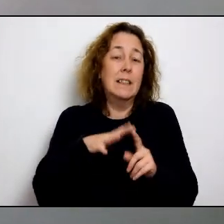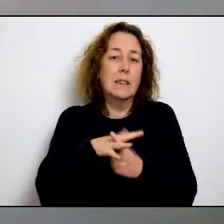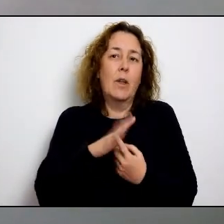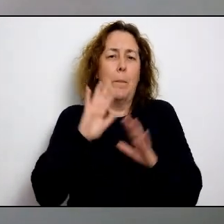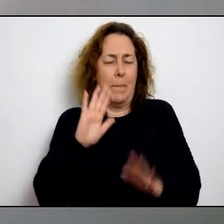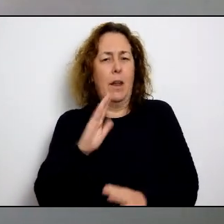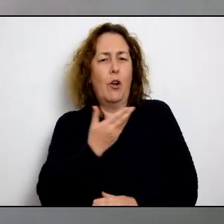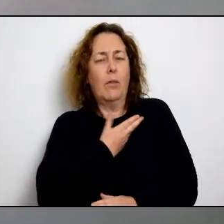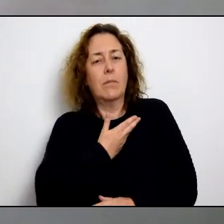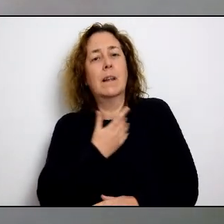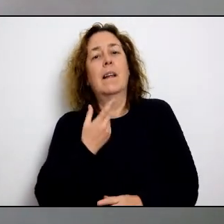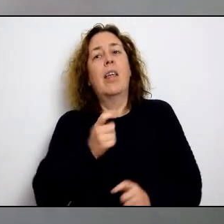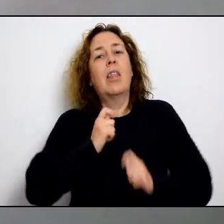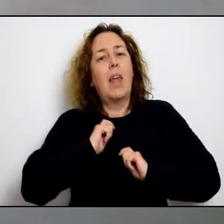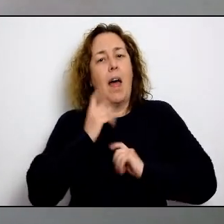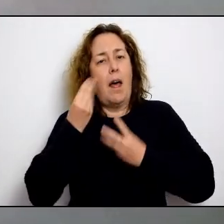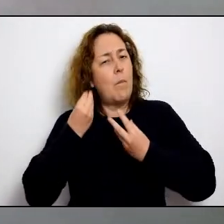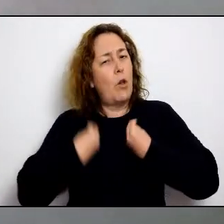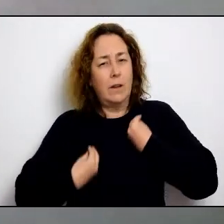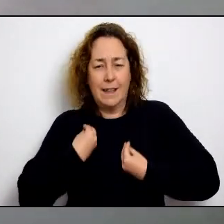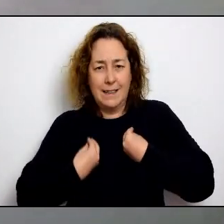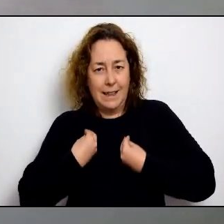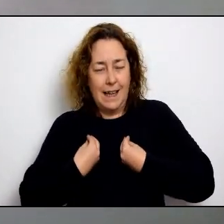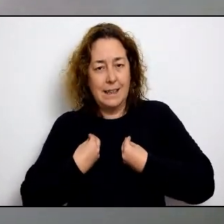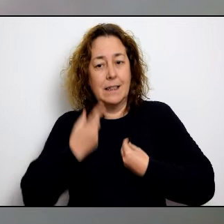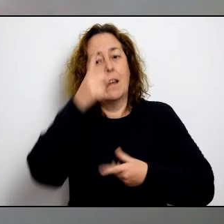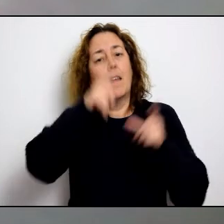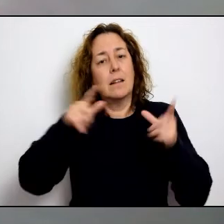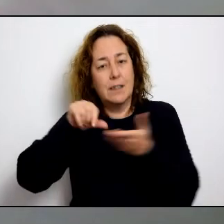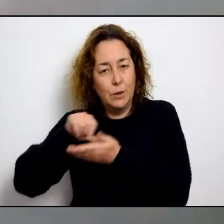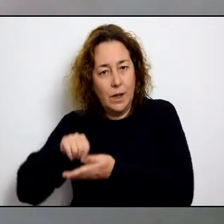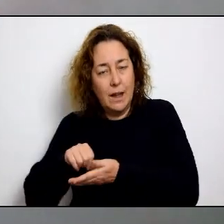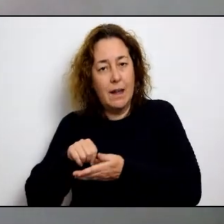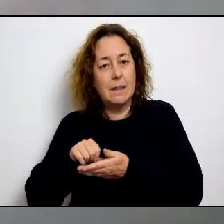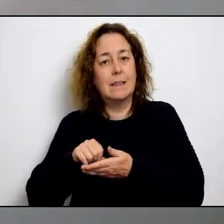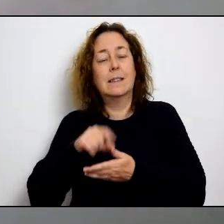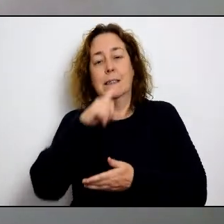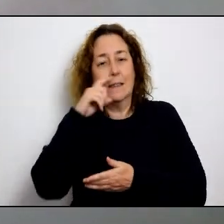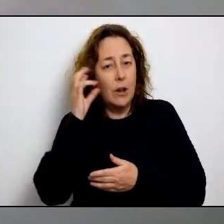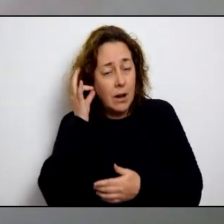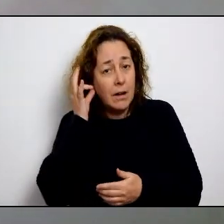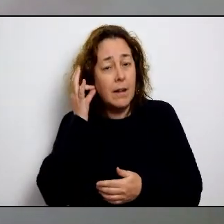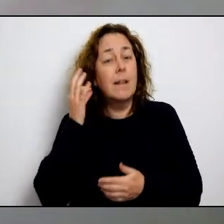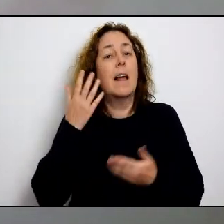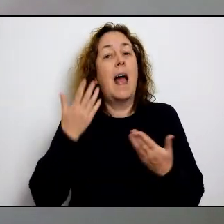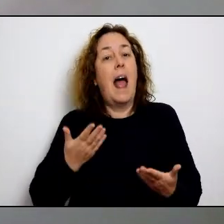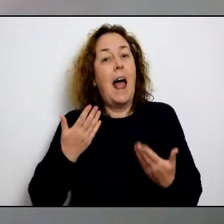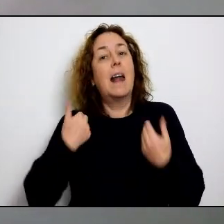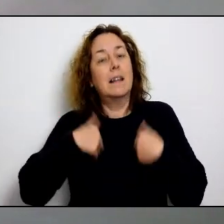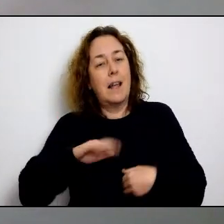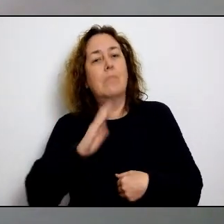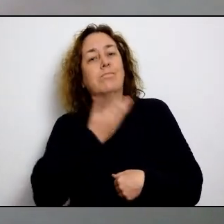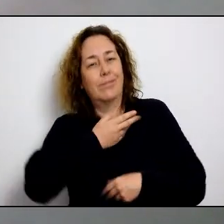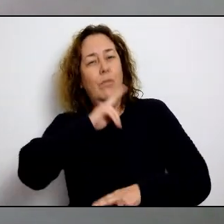dins el mes de març tot i que com deia antes són previsibles donades a situació no deixen de ser colpidores i generen una gran incertesa una